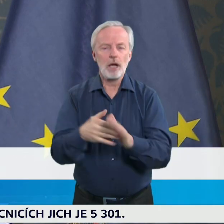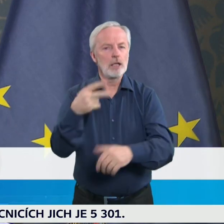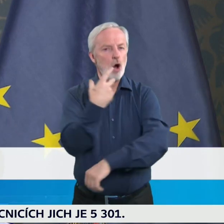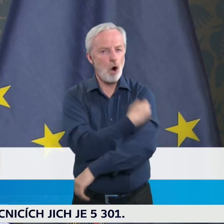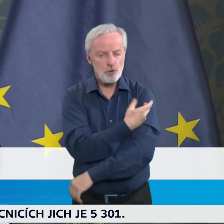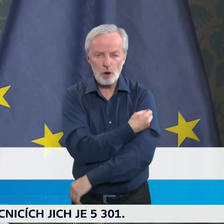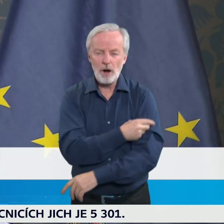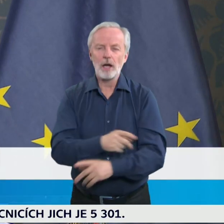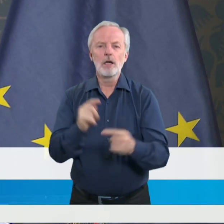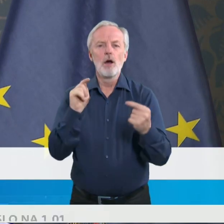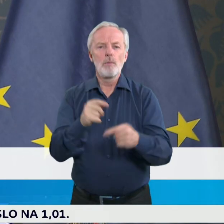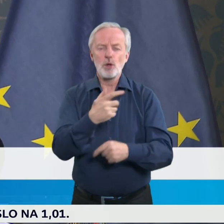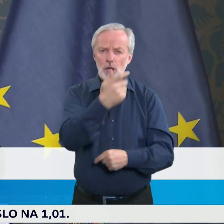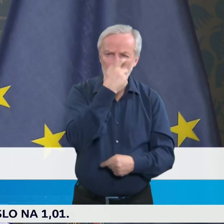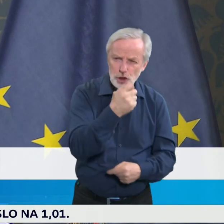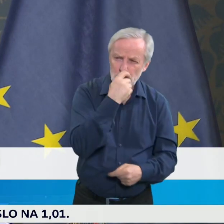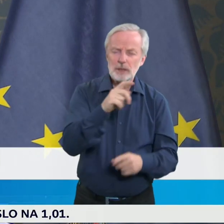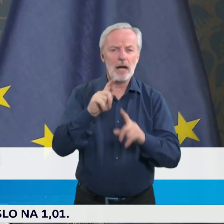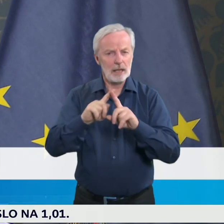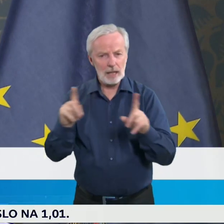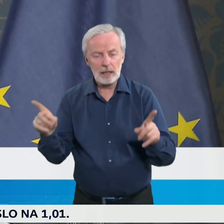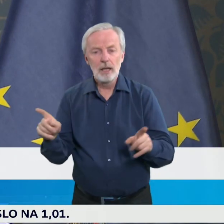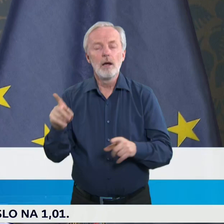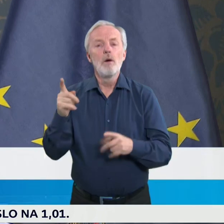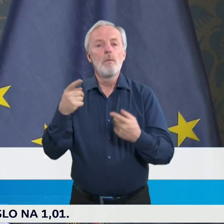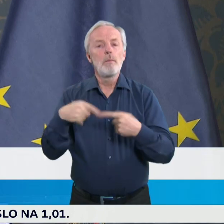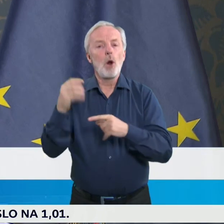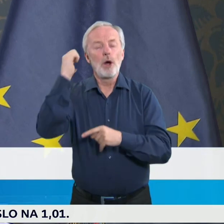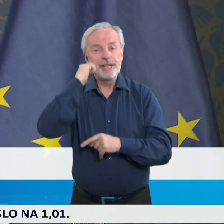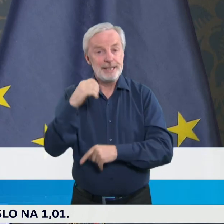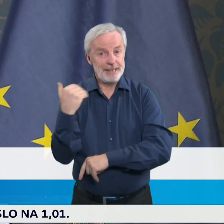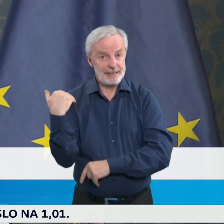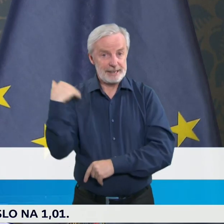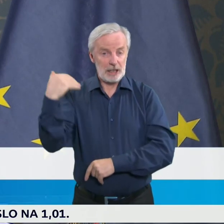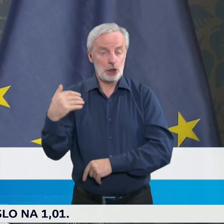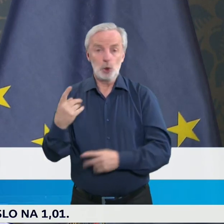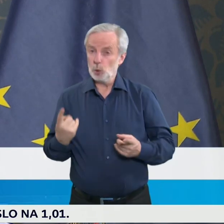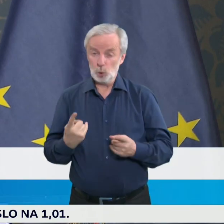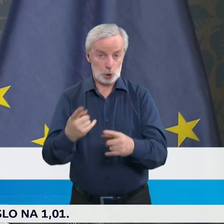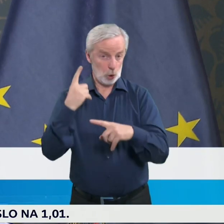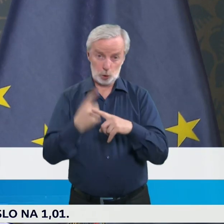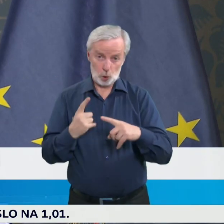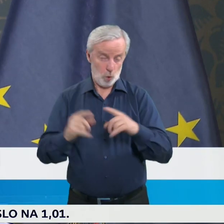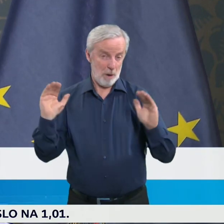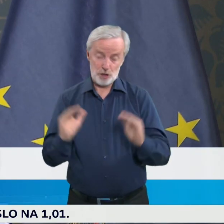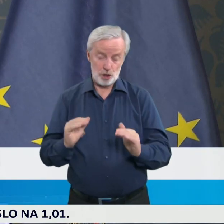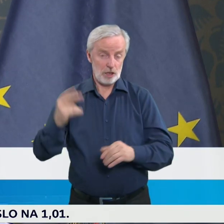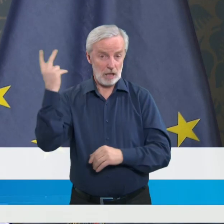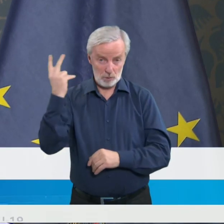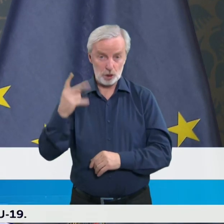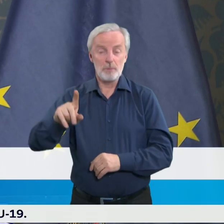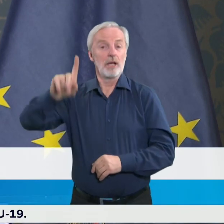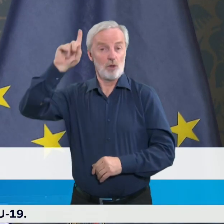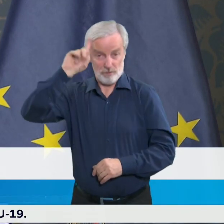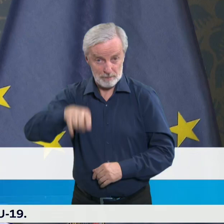nebo další, jsou u starých a starších lidí o něco méně účinné, s tím je potřeba počítat, ale nevidíme v současné